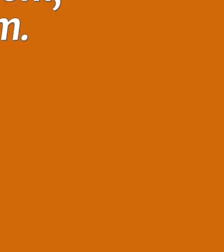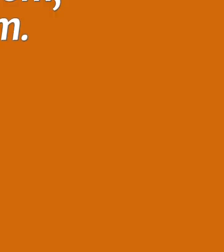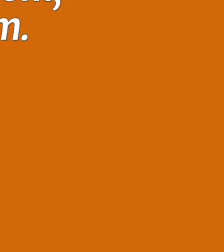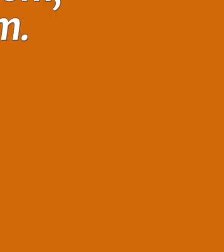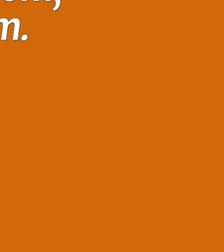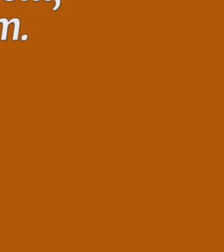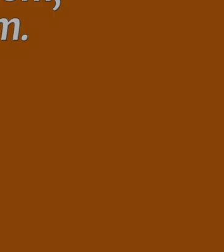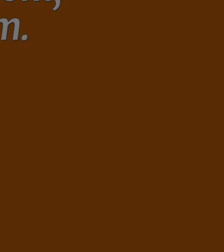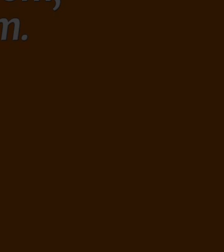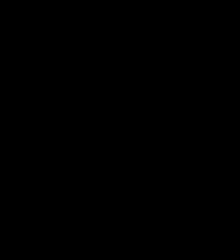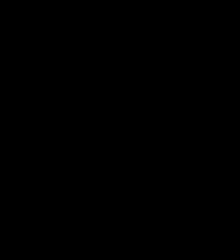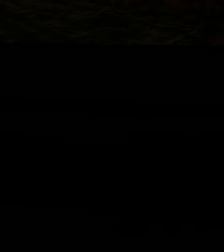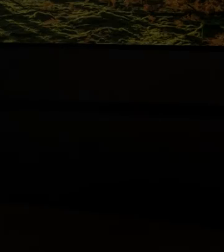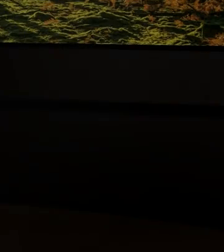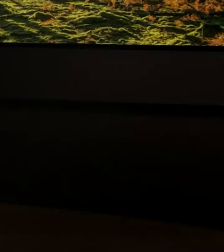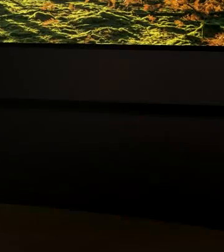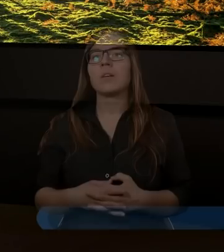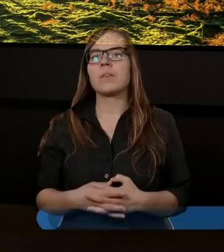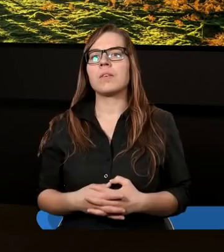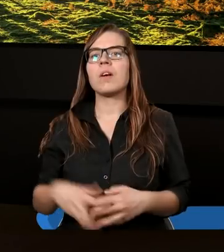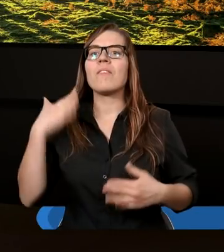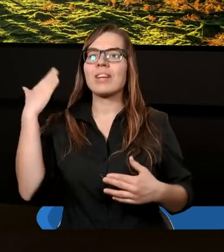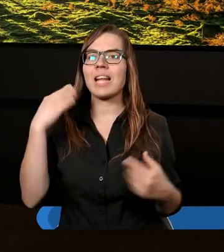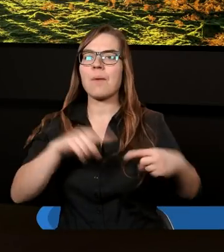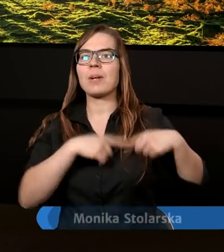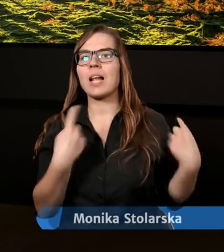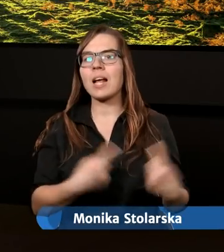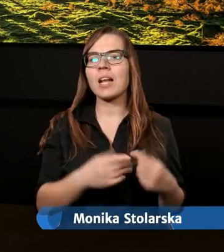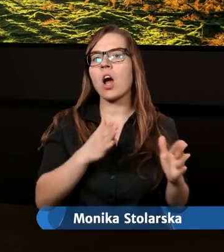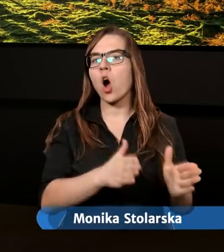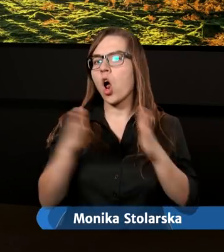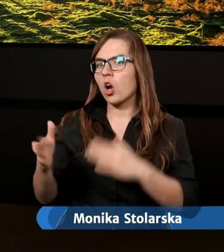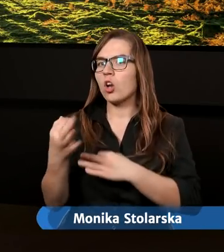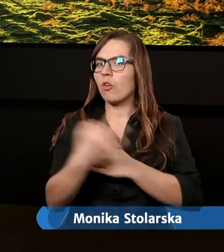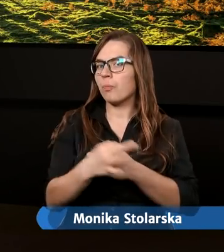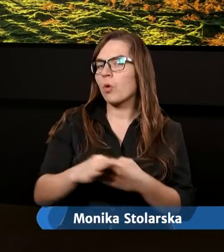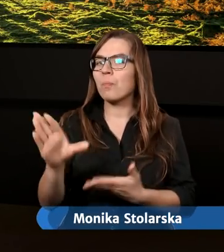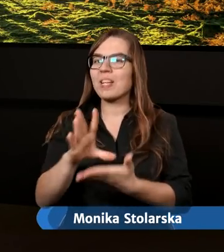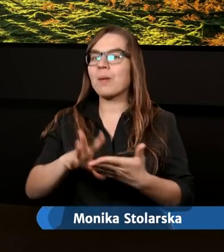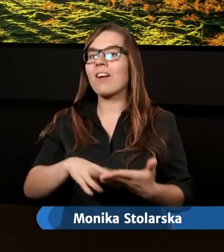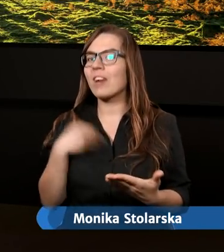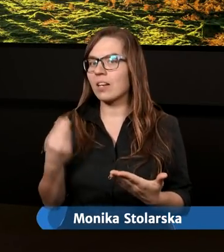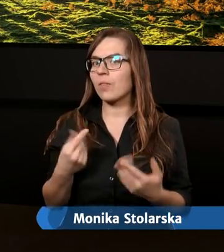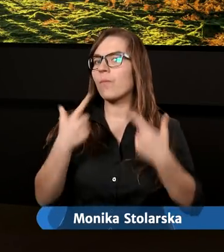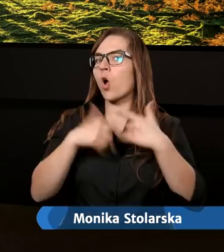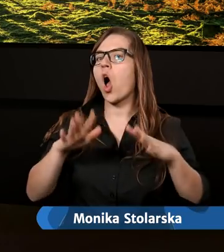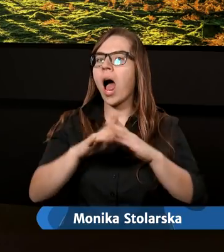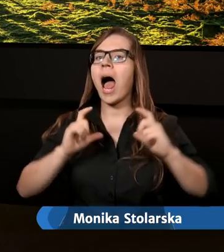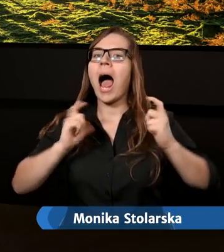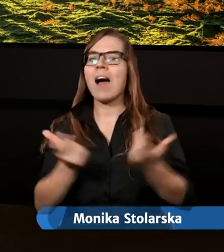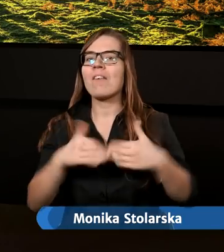Dziękujemy. Witam serdecznie na kolejnym sobotnim studium Pisma Świętego w Kościele